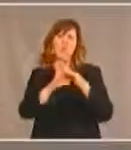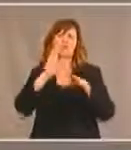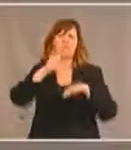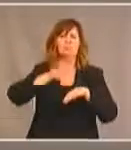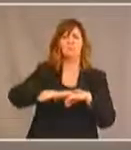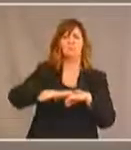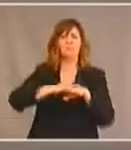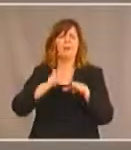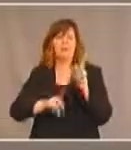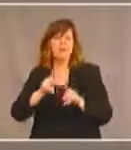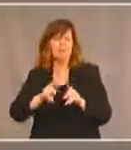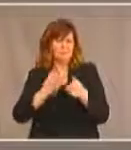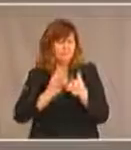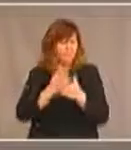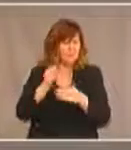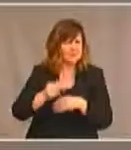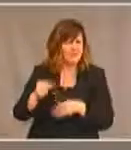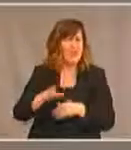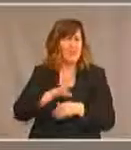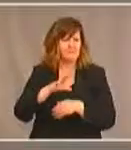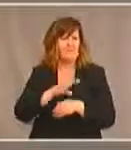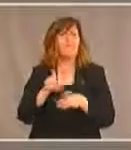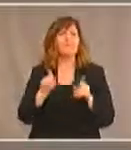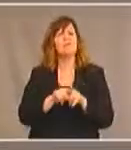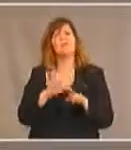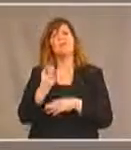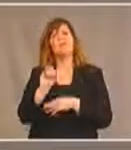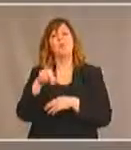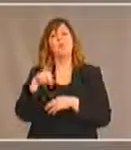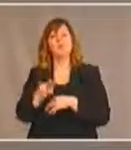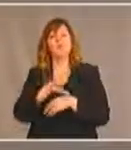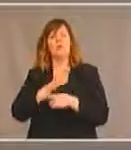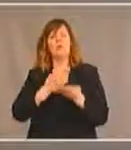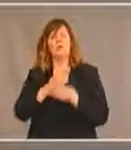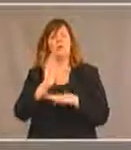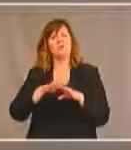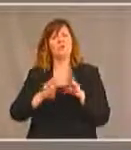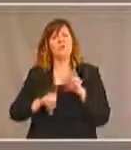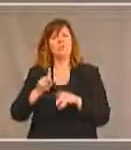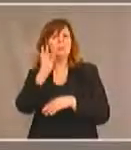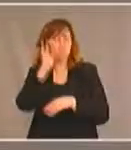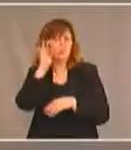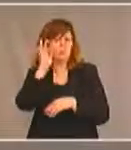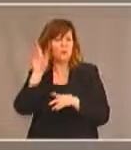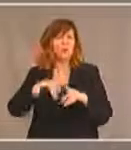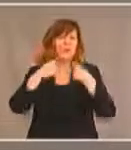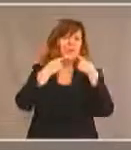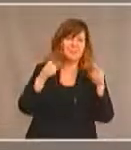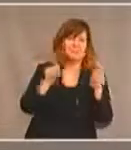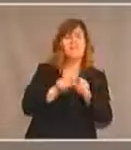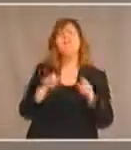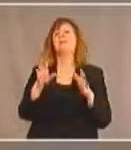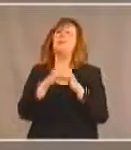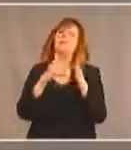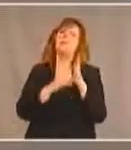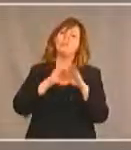ayant des handicaps, la déclaration des Nations Unies sur les droits des personnes autochtones, la protection constitutionnelle et les codes sur les